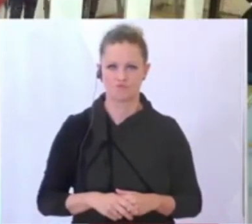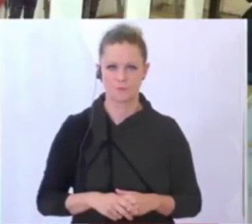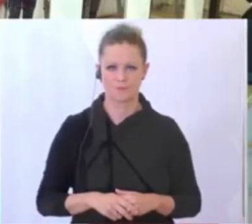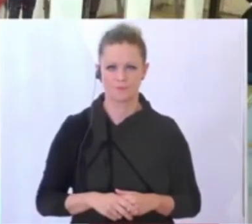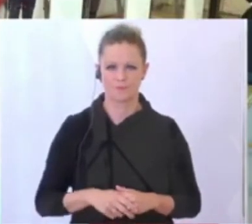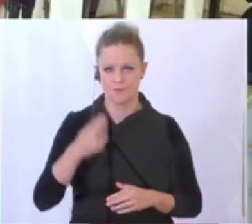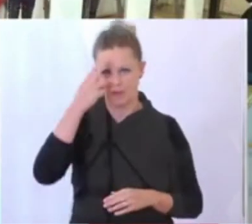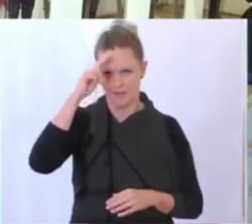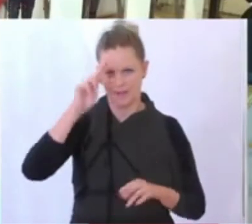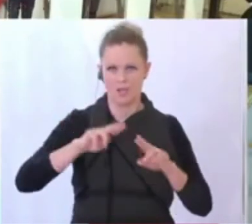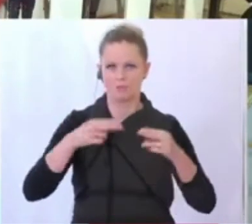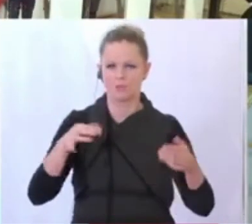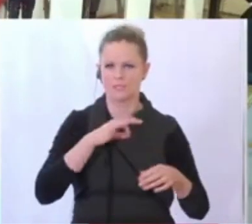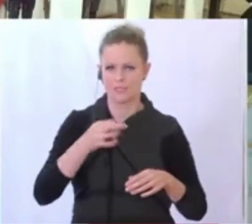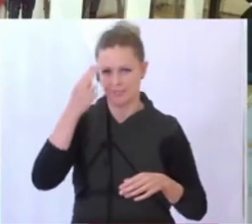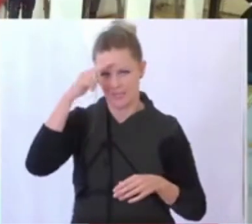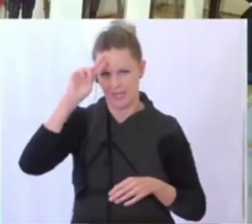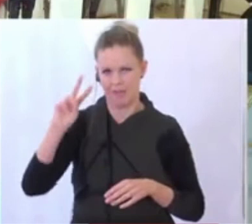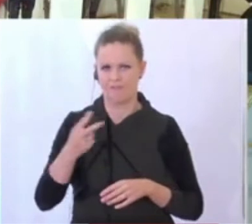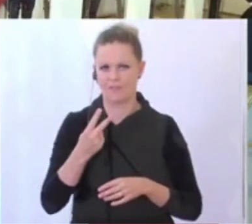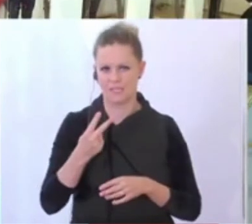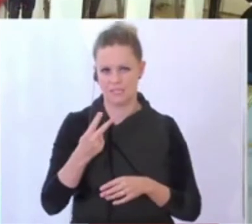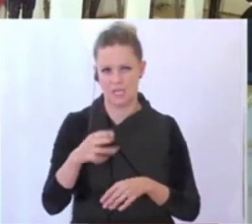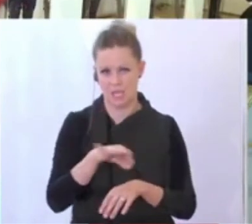Herr Bundeskanzler und Herr Vizekanzler, Sie die Frage.